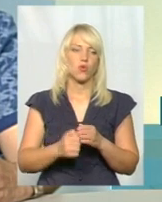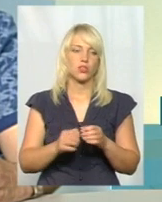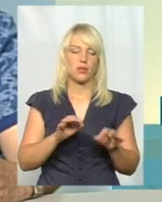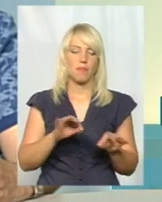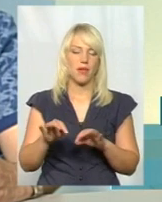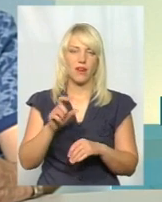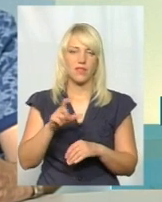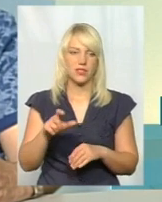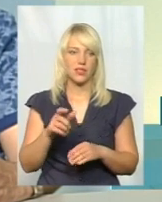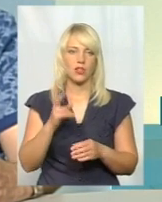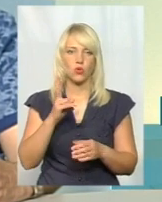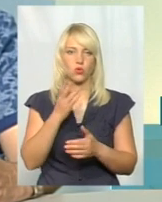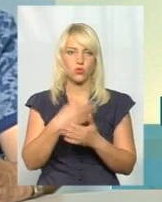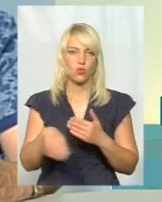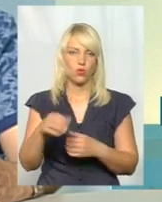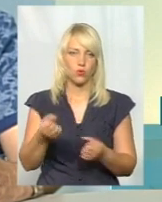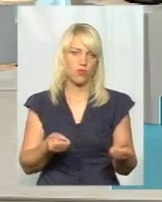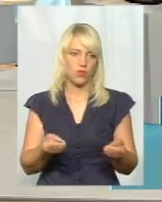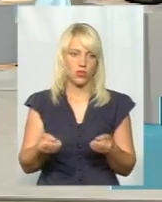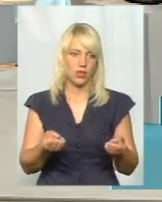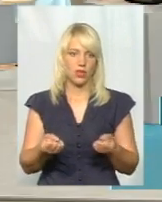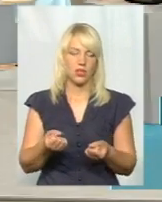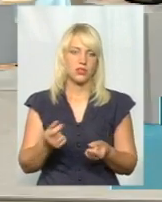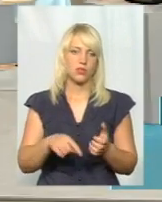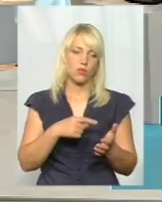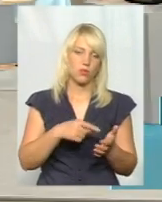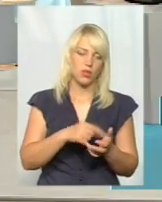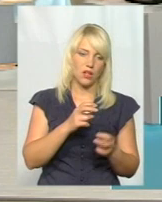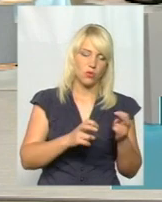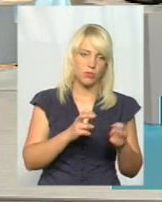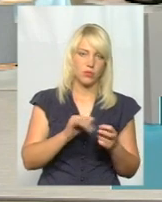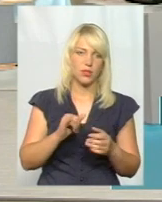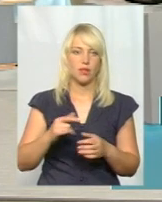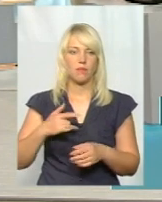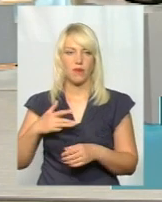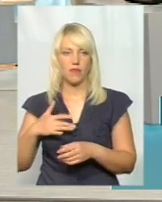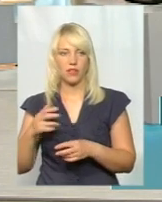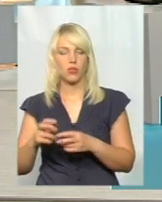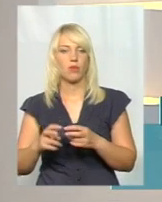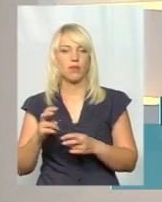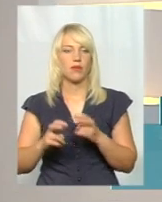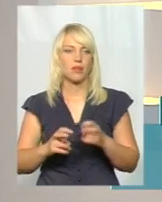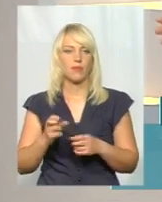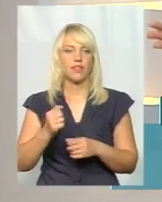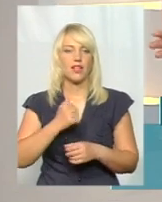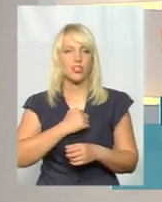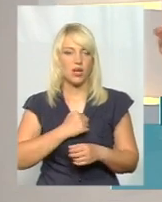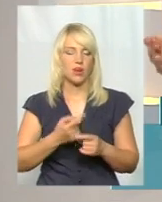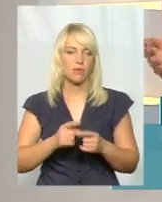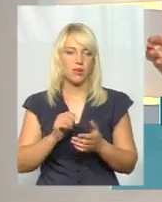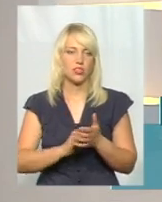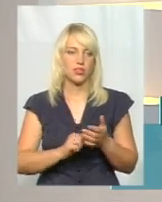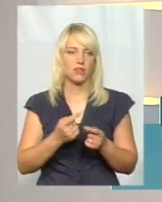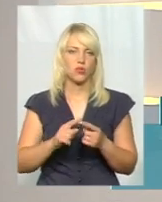йде по одному, по два водія. І з комунального підприємства, і з приватника. І це, знову таки, причина в тому, що немає